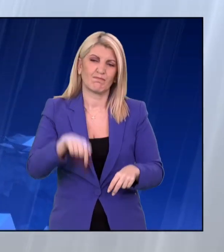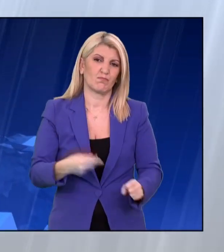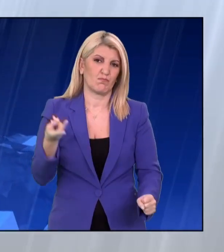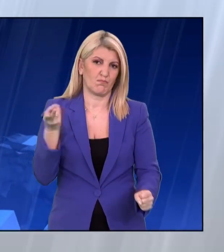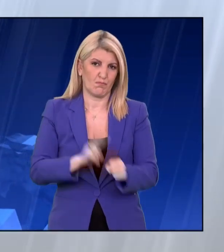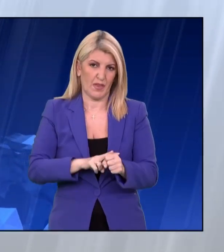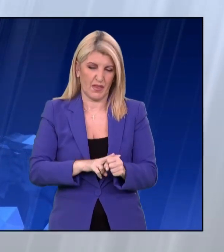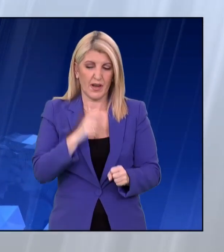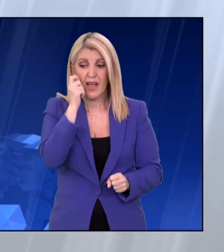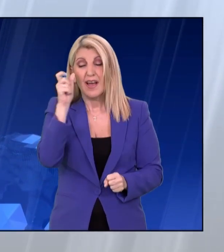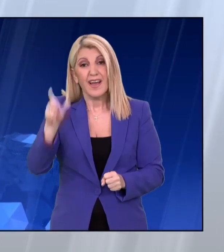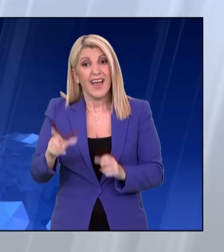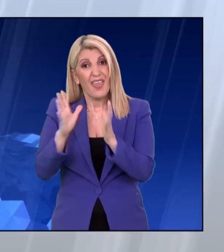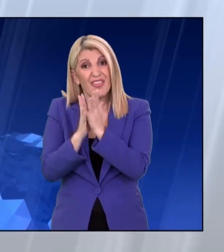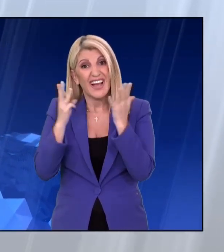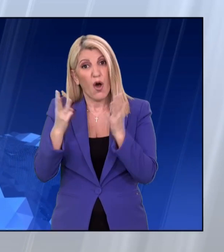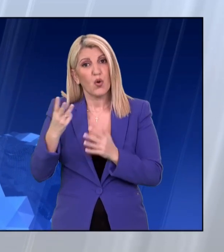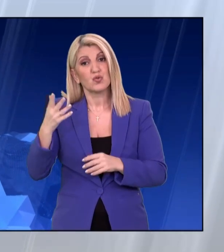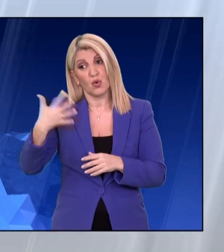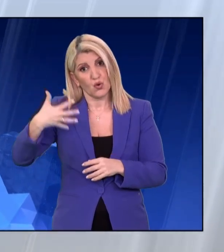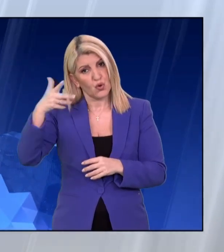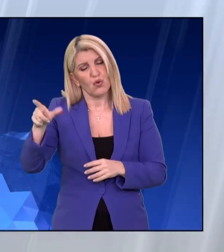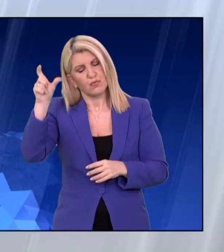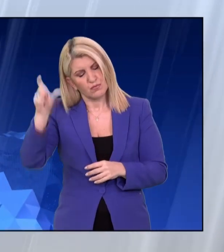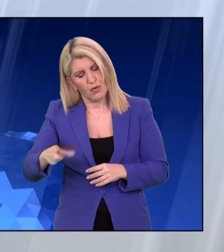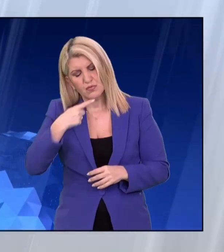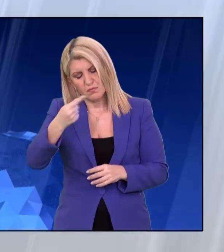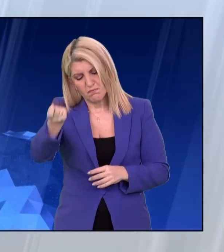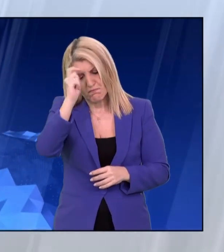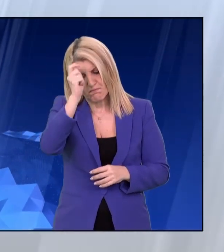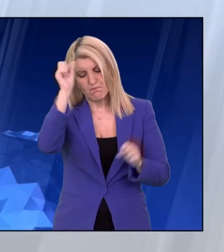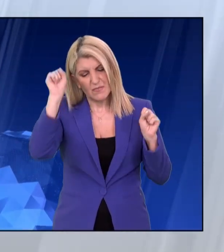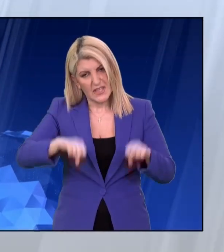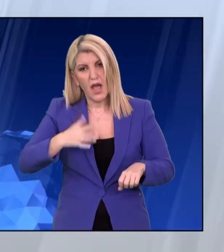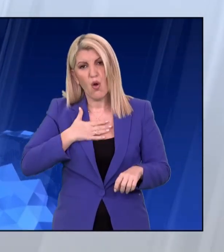18χρονος, ο οποίος παραδέχθηκε ότι πέταξε τη μοιραία φωτοβολίδα.